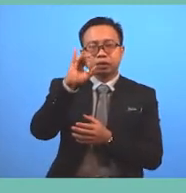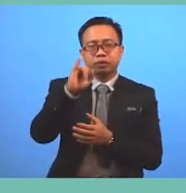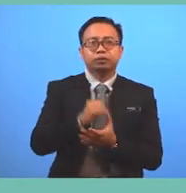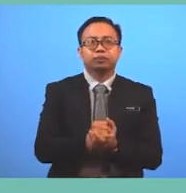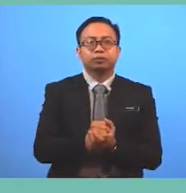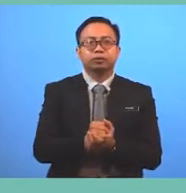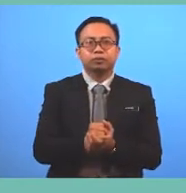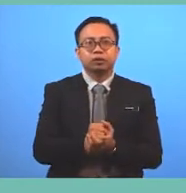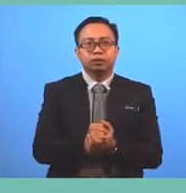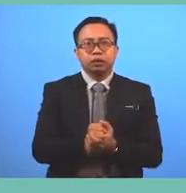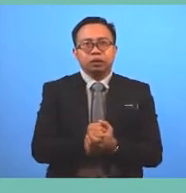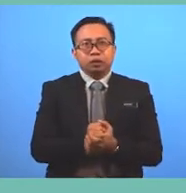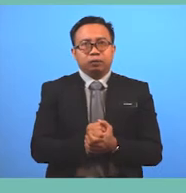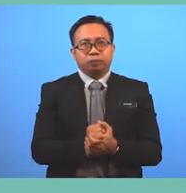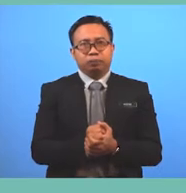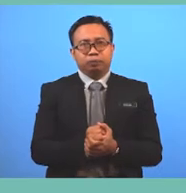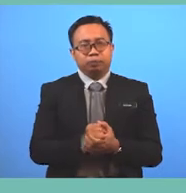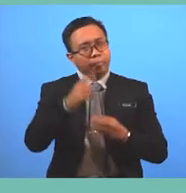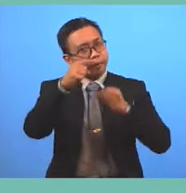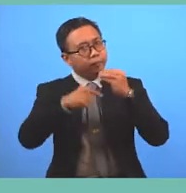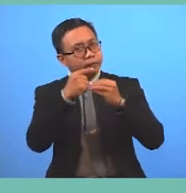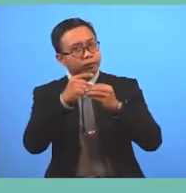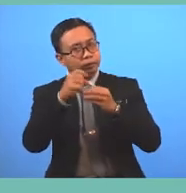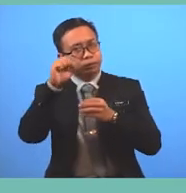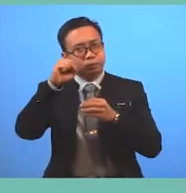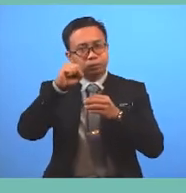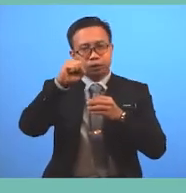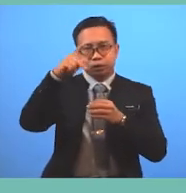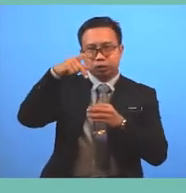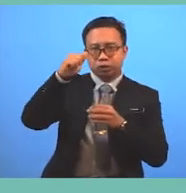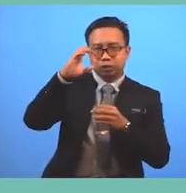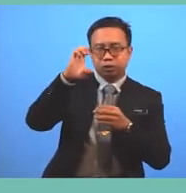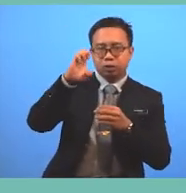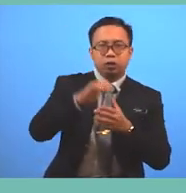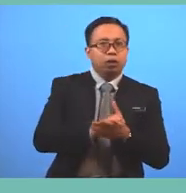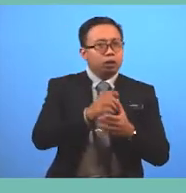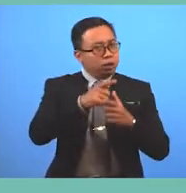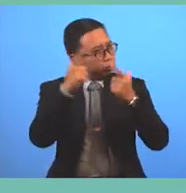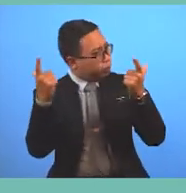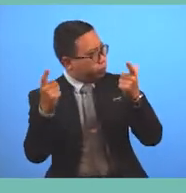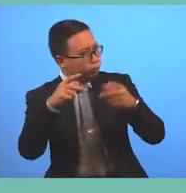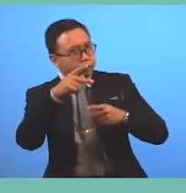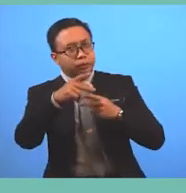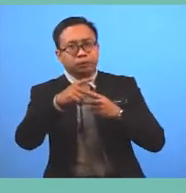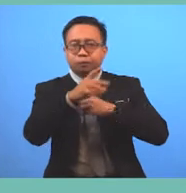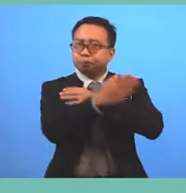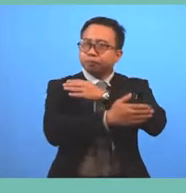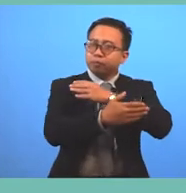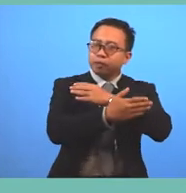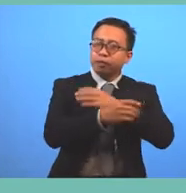imagine future, especially about space travel or other planets Comedy